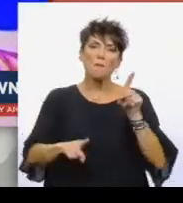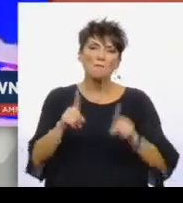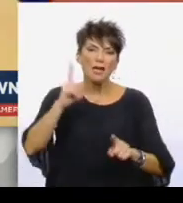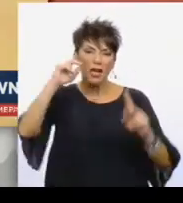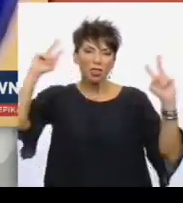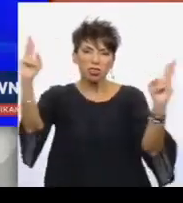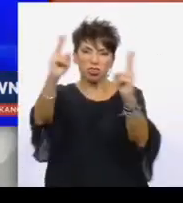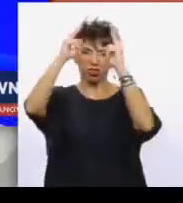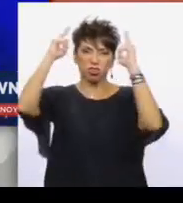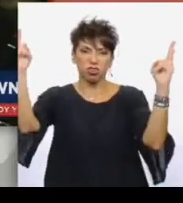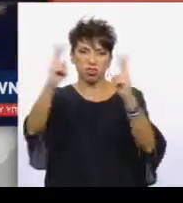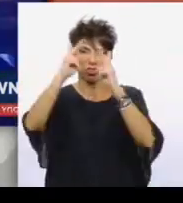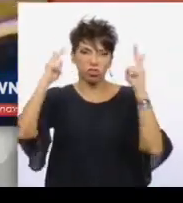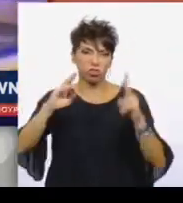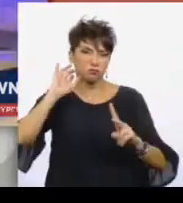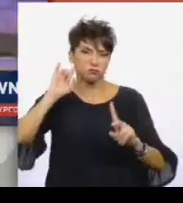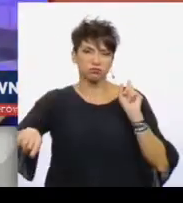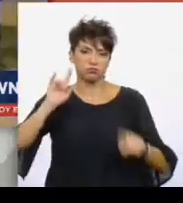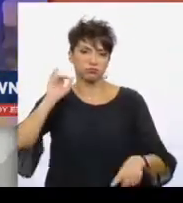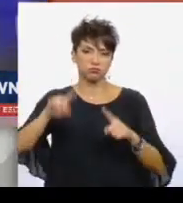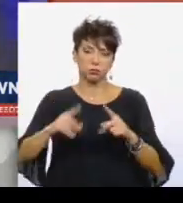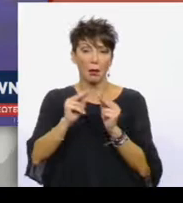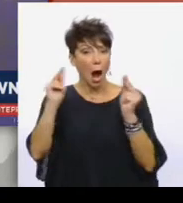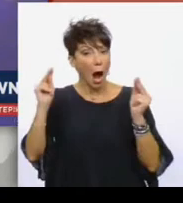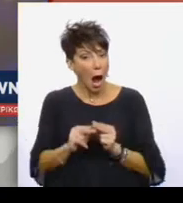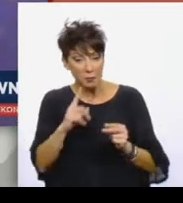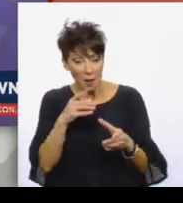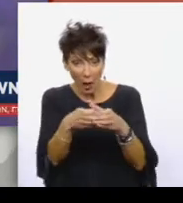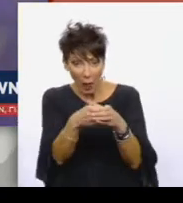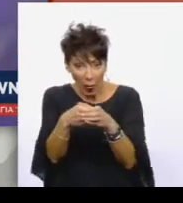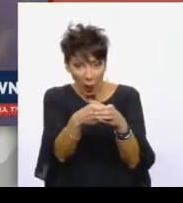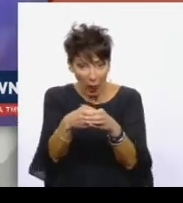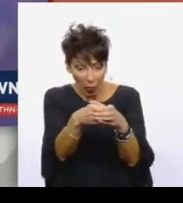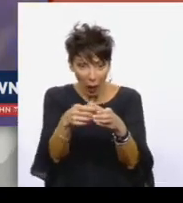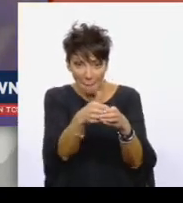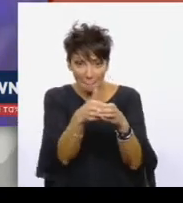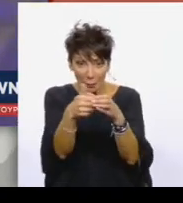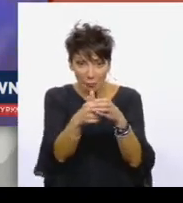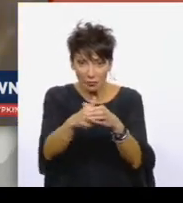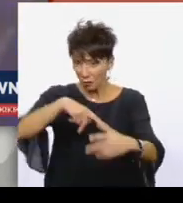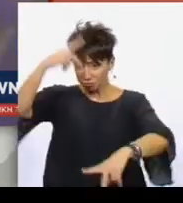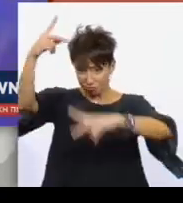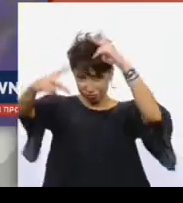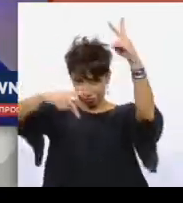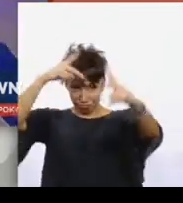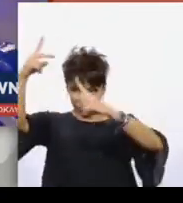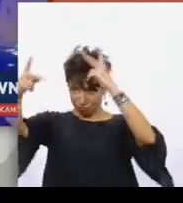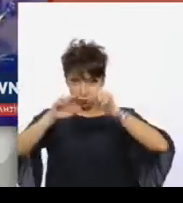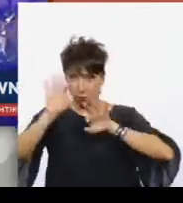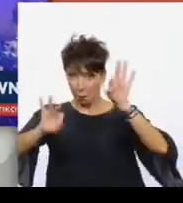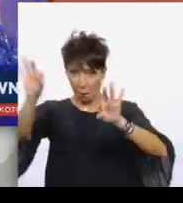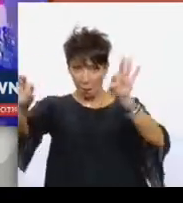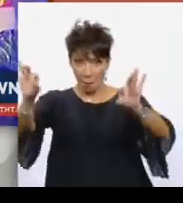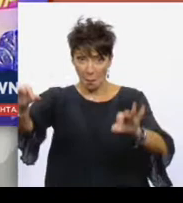δεν τηρούν τα μέτρα. Δεν μπορούμε να αφήσουμε αυτή τη μικρή μειοψηφία, την πολύ μικρή μειοψηφία να